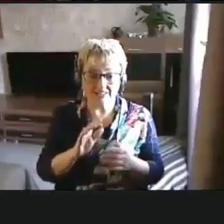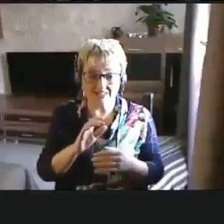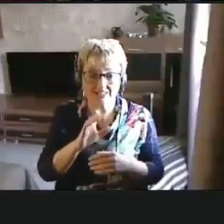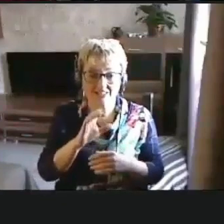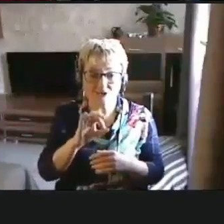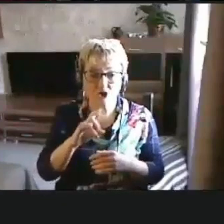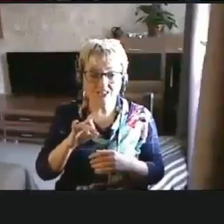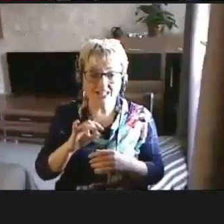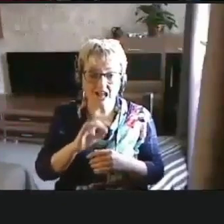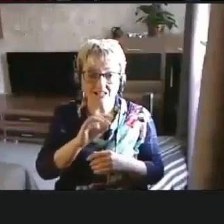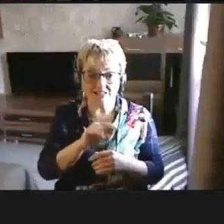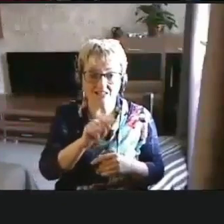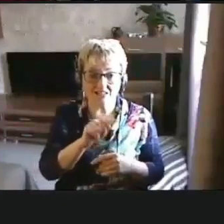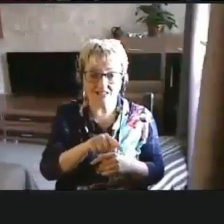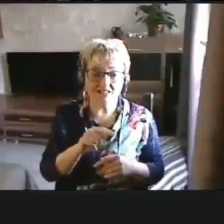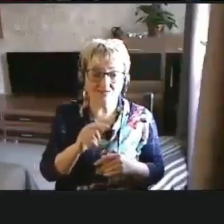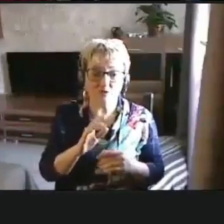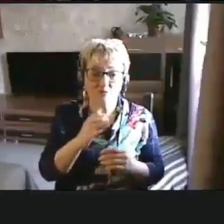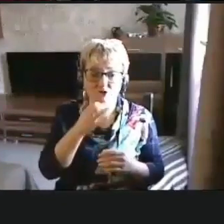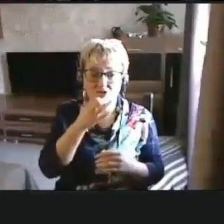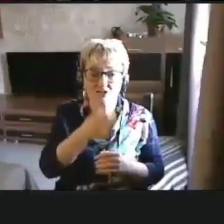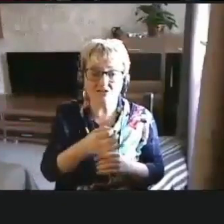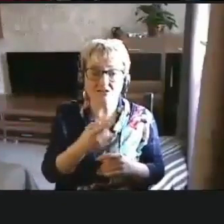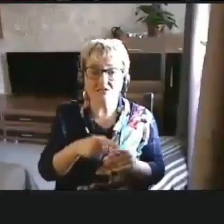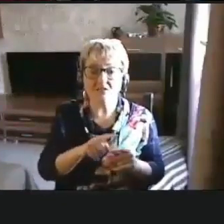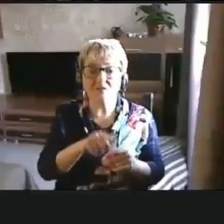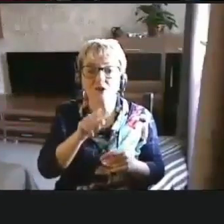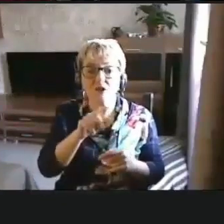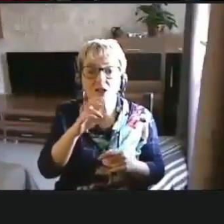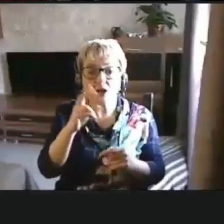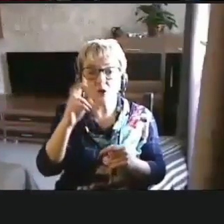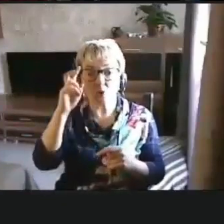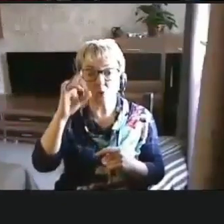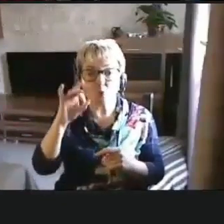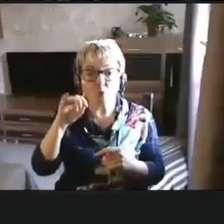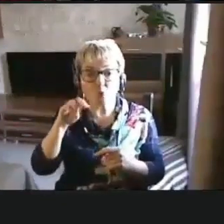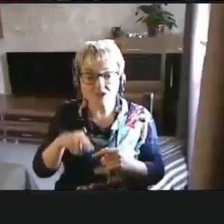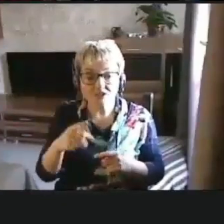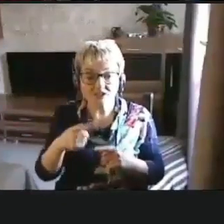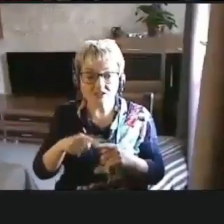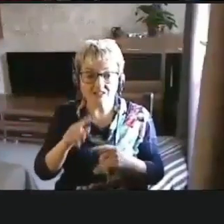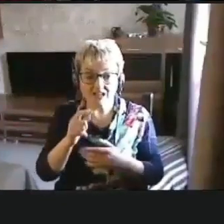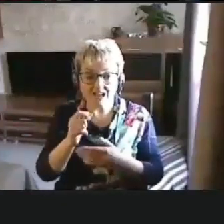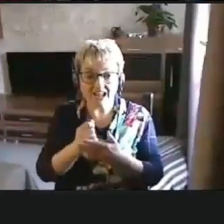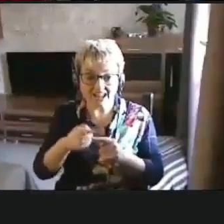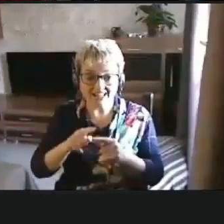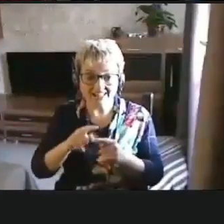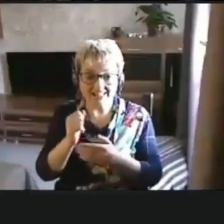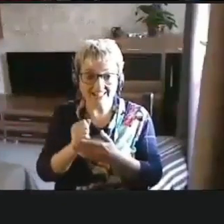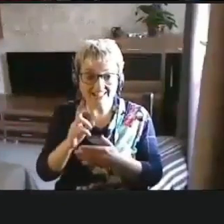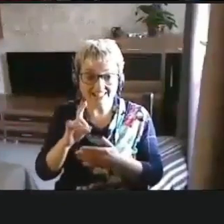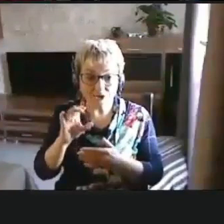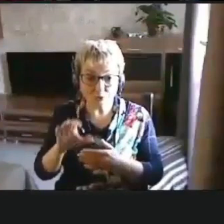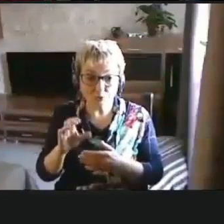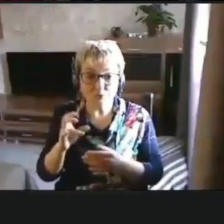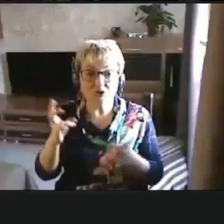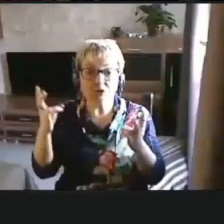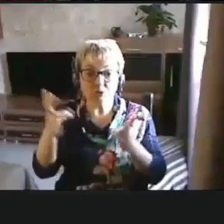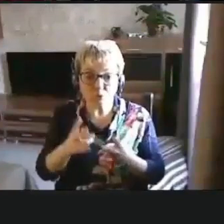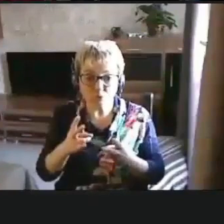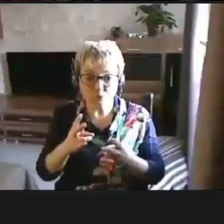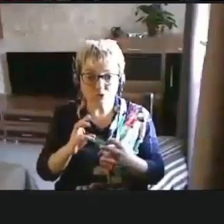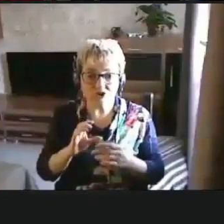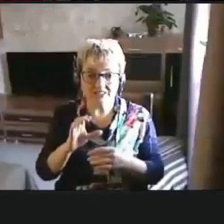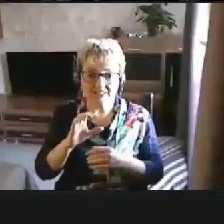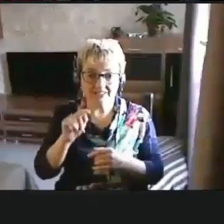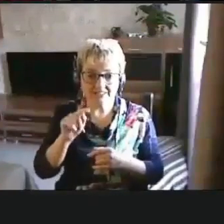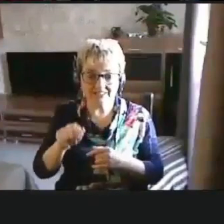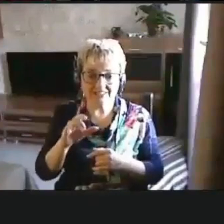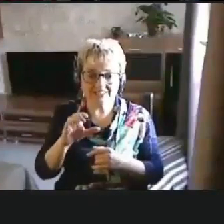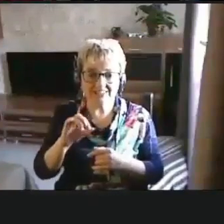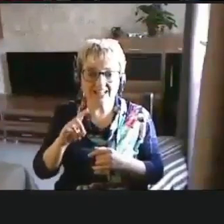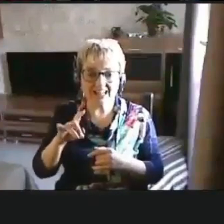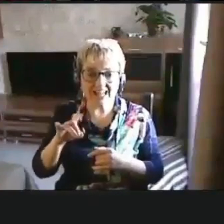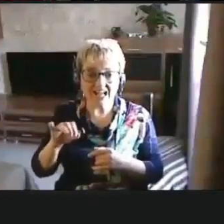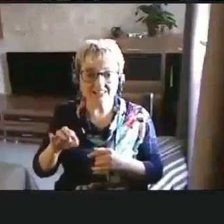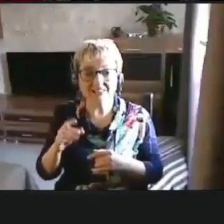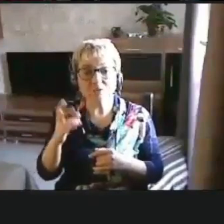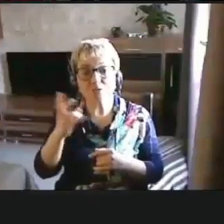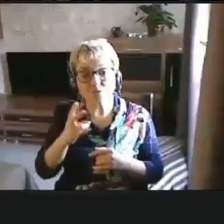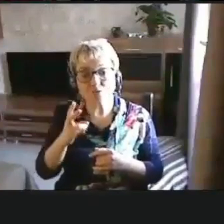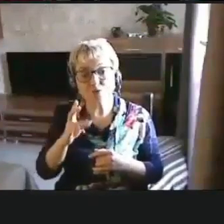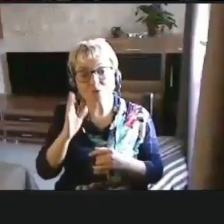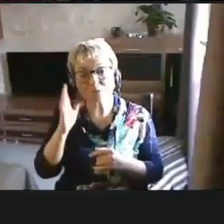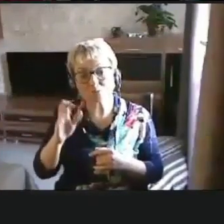Вот гост, это как раз тот самый ресурс, на который можно, было бы и нужно ссылаться. Нужно будет бы